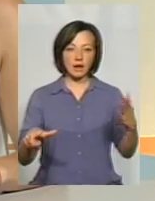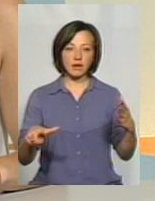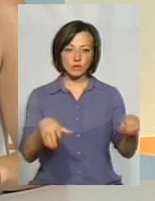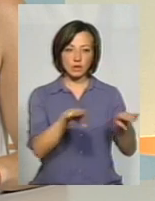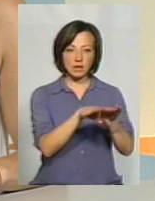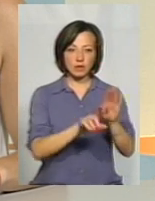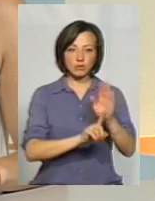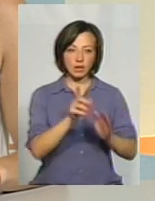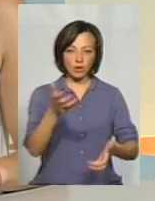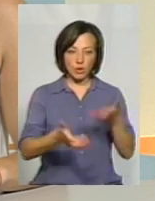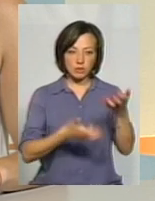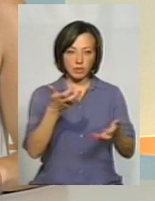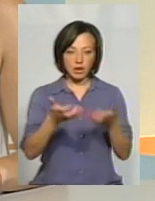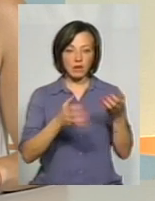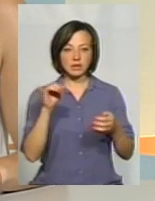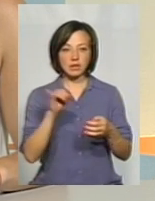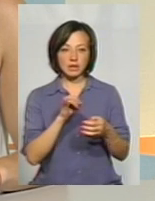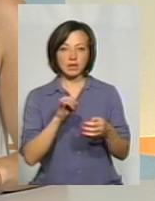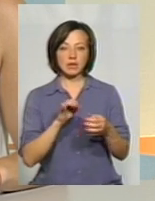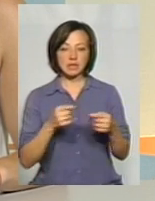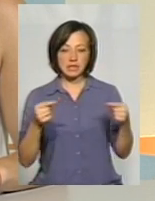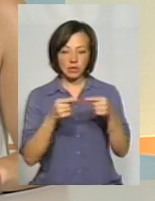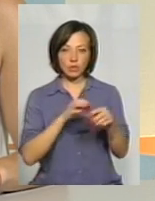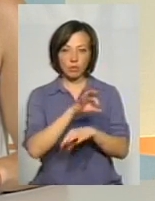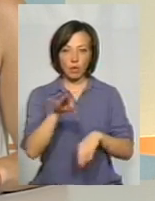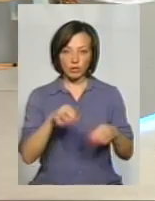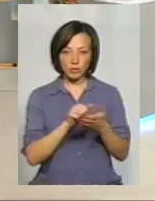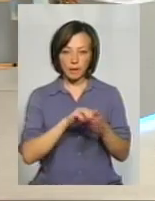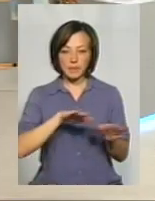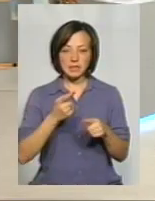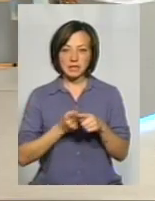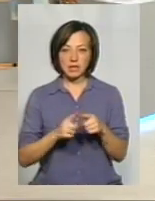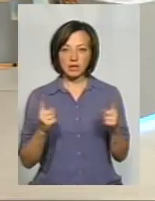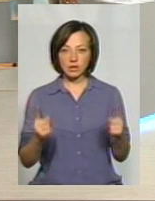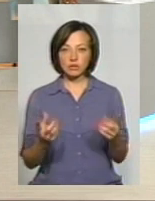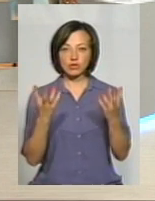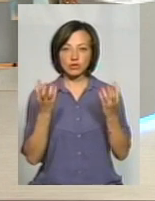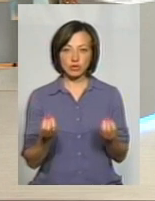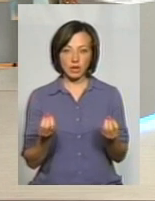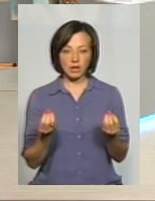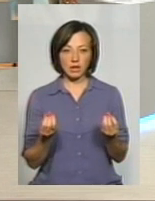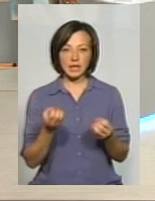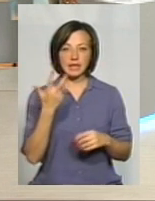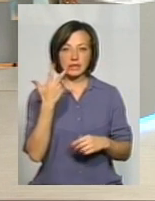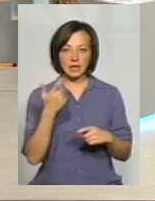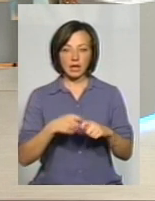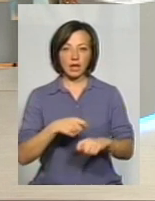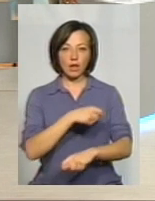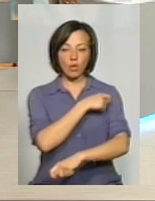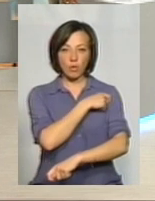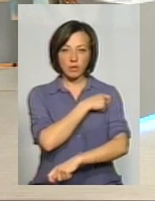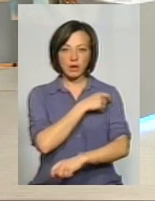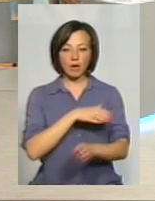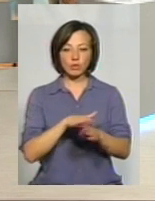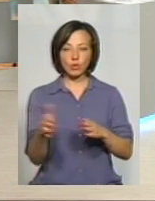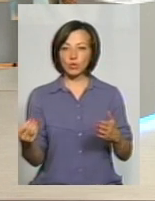починати її розбирати і з гінопроектної документації. Далі, після цієї ділянки йде ще 3 кілометри. Це вже